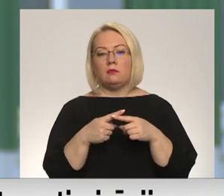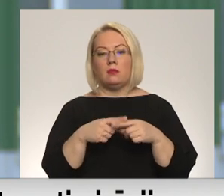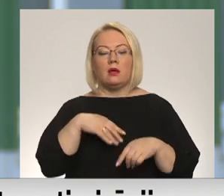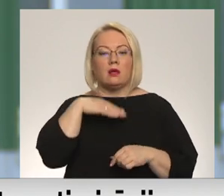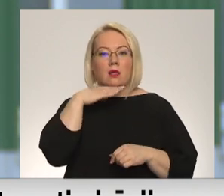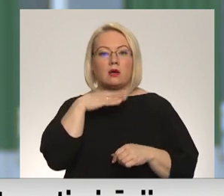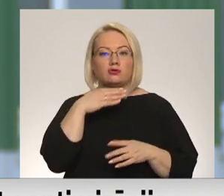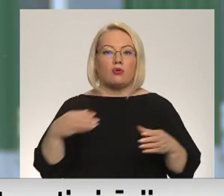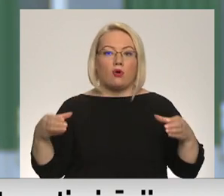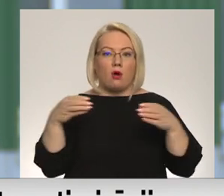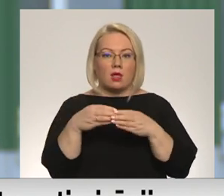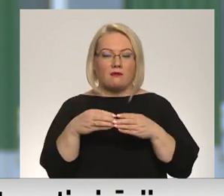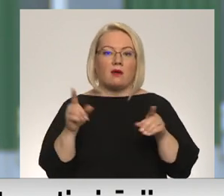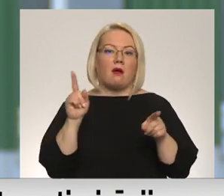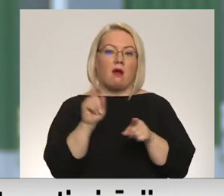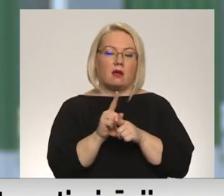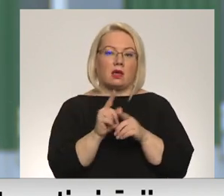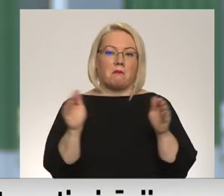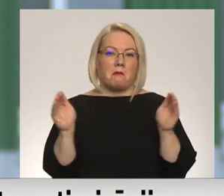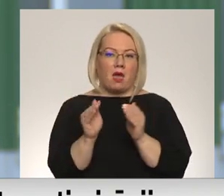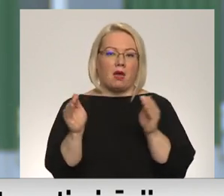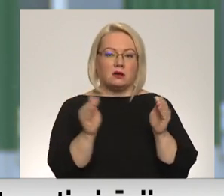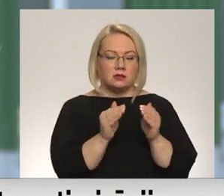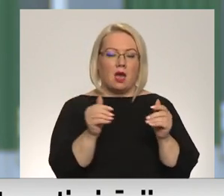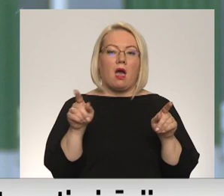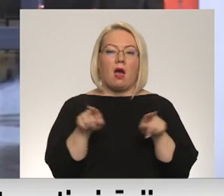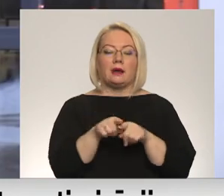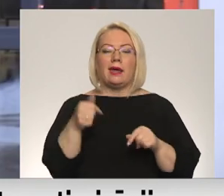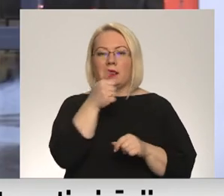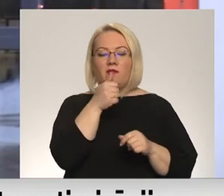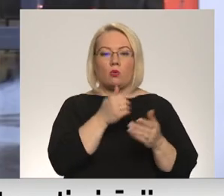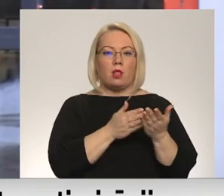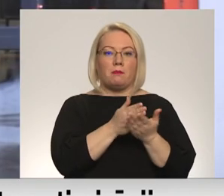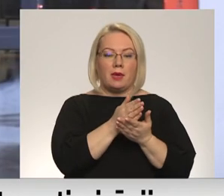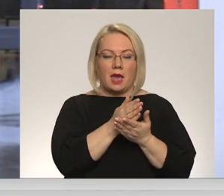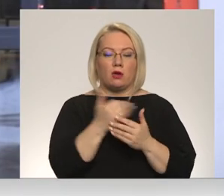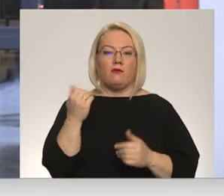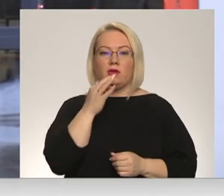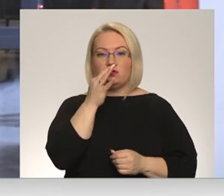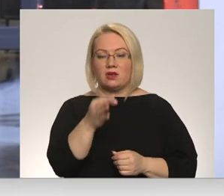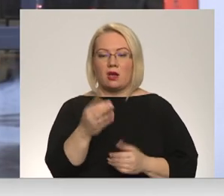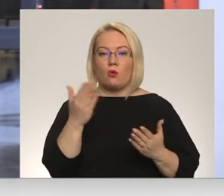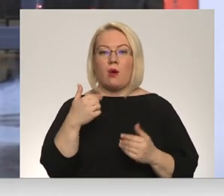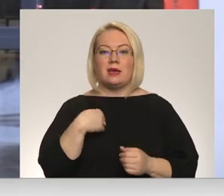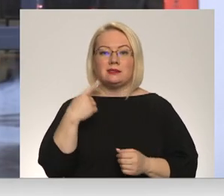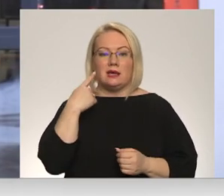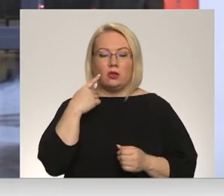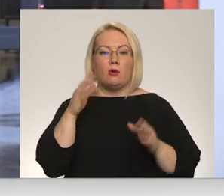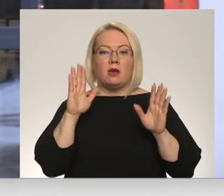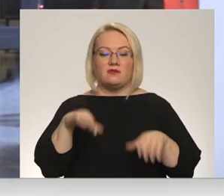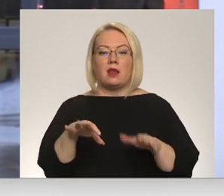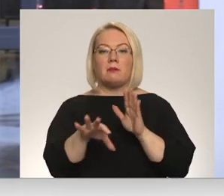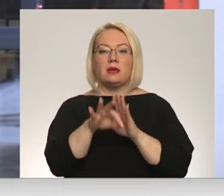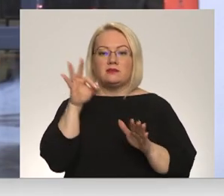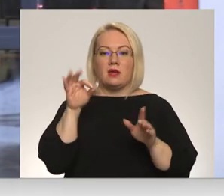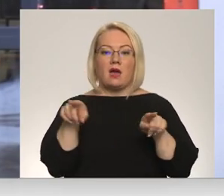Klašu kolektīva arī ir naļaļi, ļoti individuālu pieju. Tas, ko es dzirdu, teiksim, tik tiešām mēs drīkstam izvēlēties arī citu